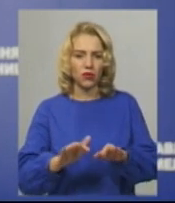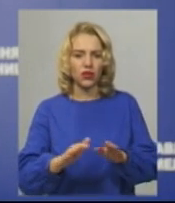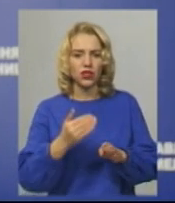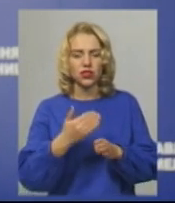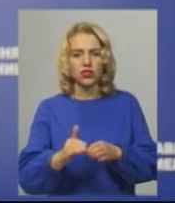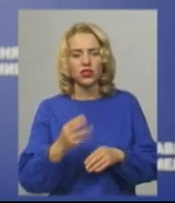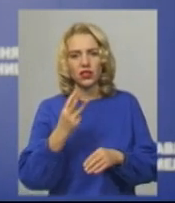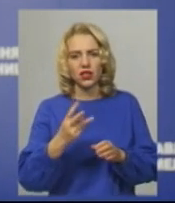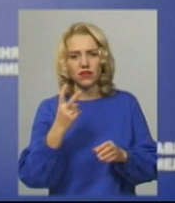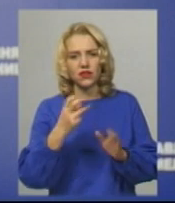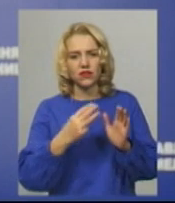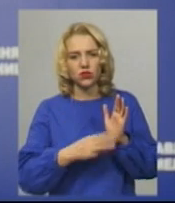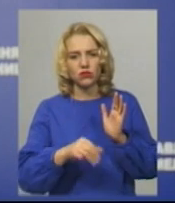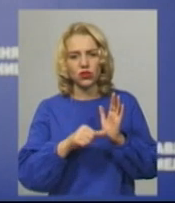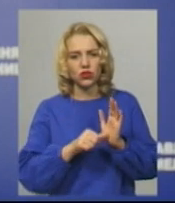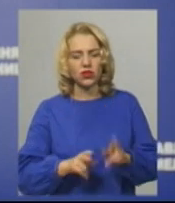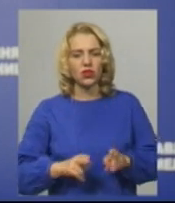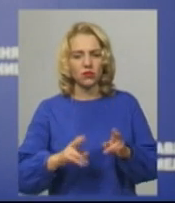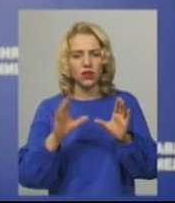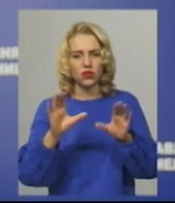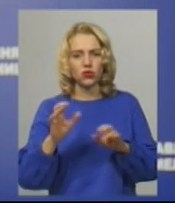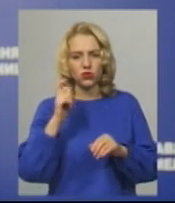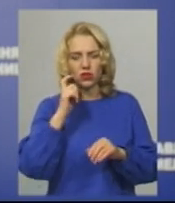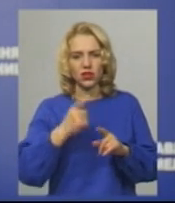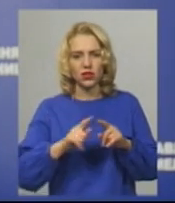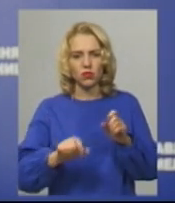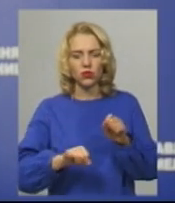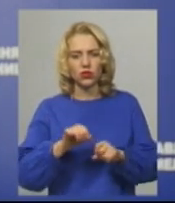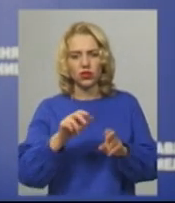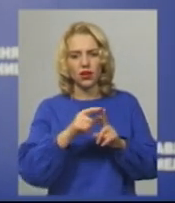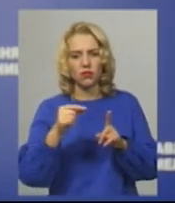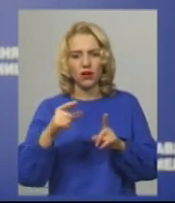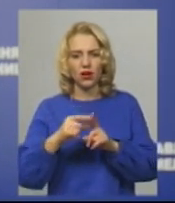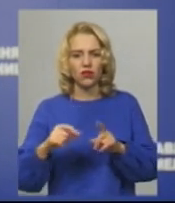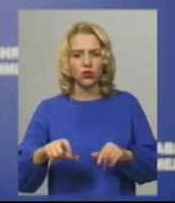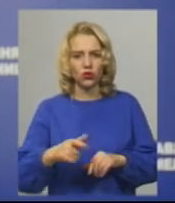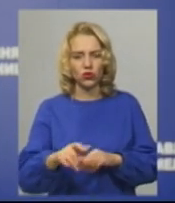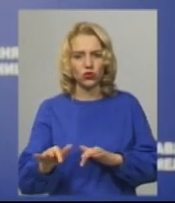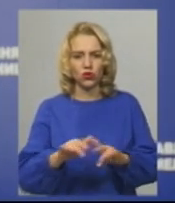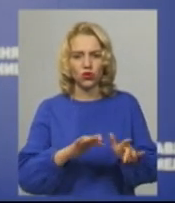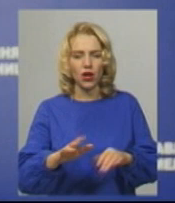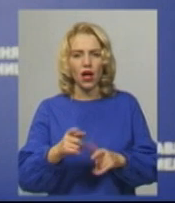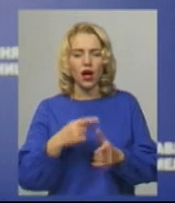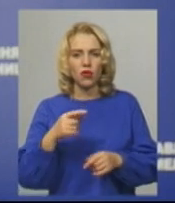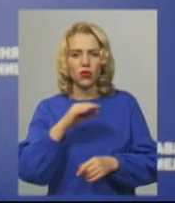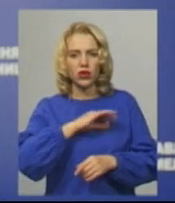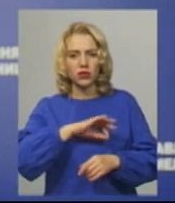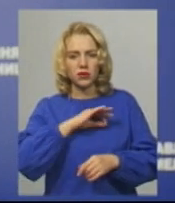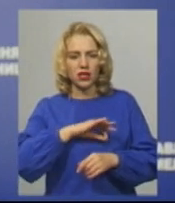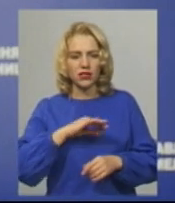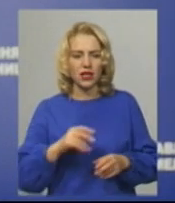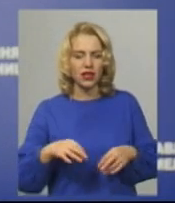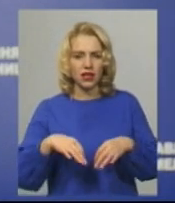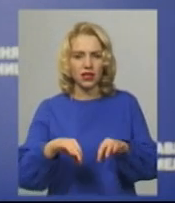286 Кримінального кодексу України. Це порушення правил дорожнього руху або експлуатації транспорту особами, які